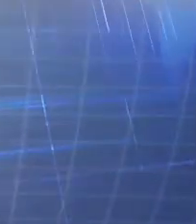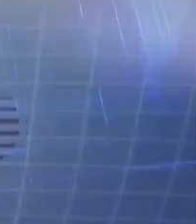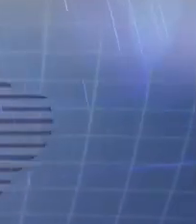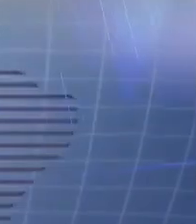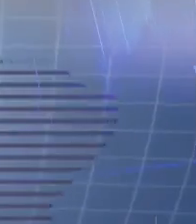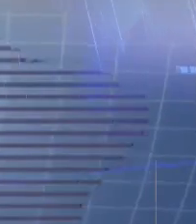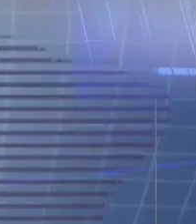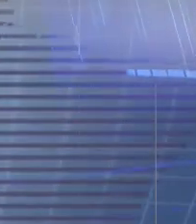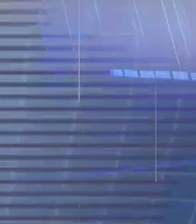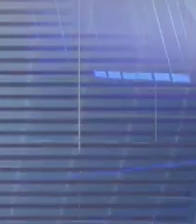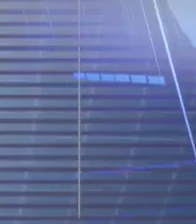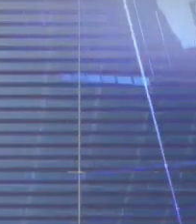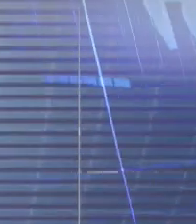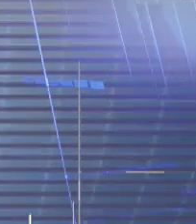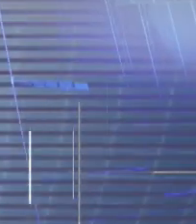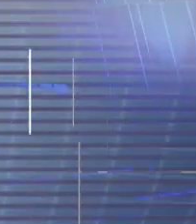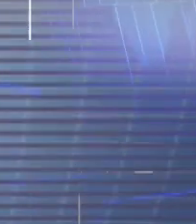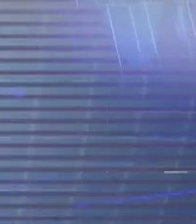TV Gelderland 2021